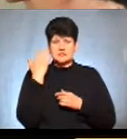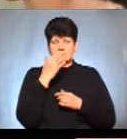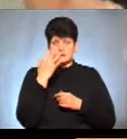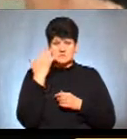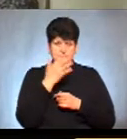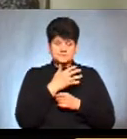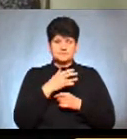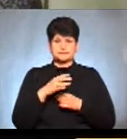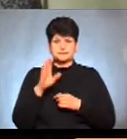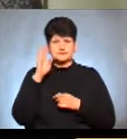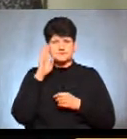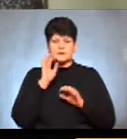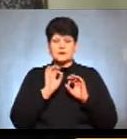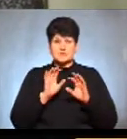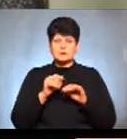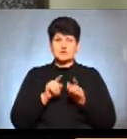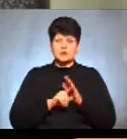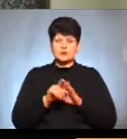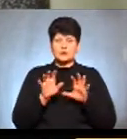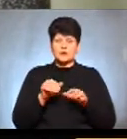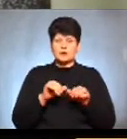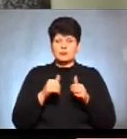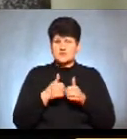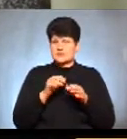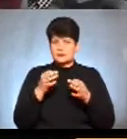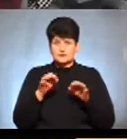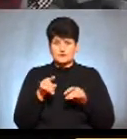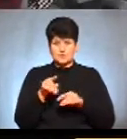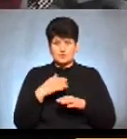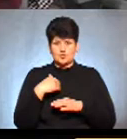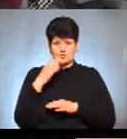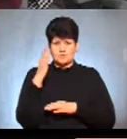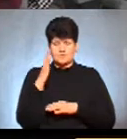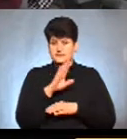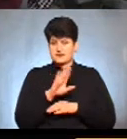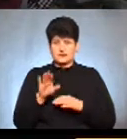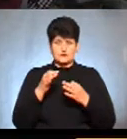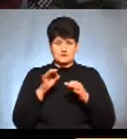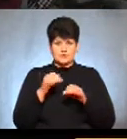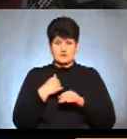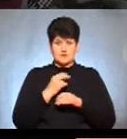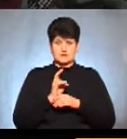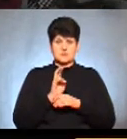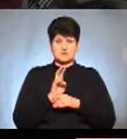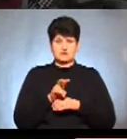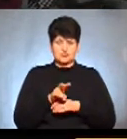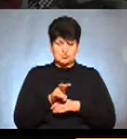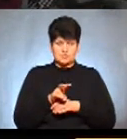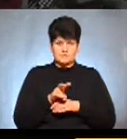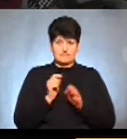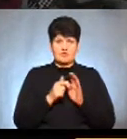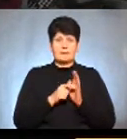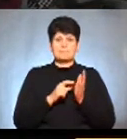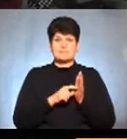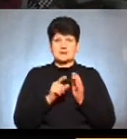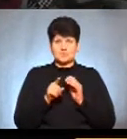розповідає, спочатку голова дільниці не дозволив йому проголосувати. Не дозволили, щоб я зайшов в кабінку